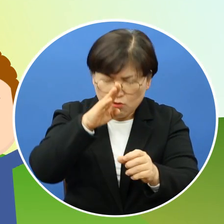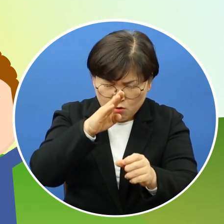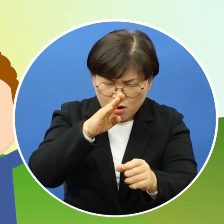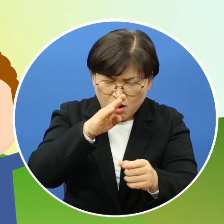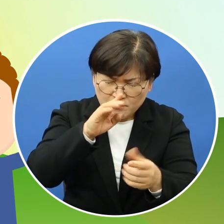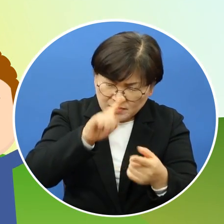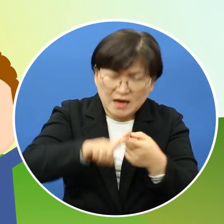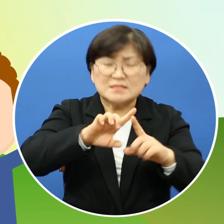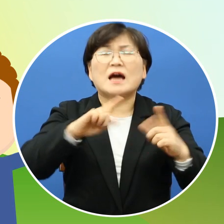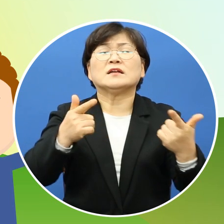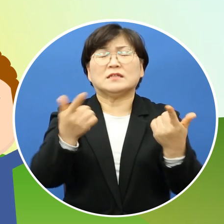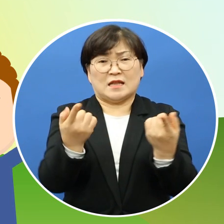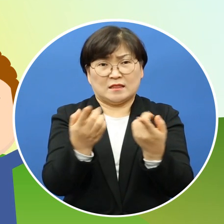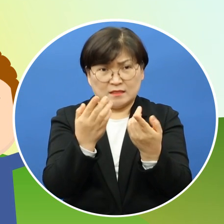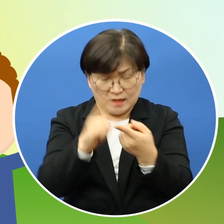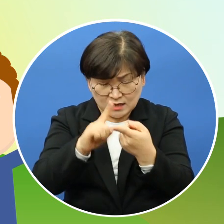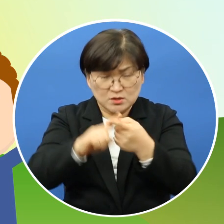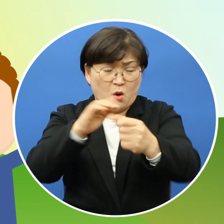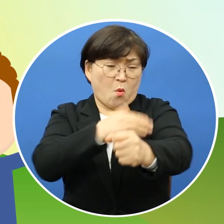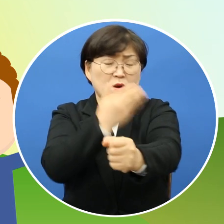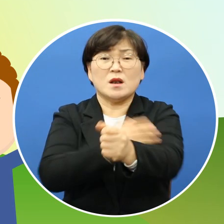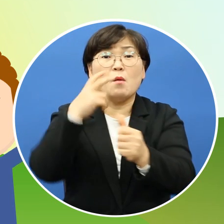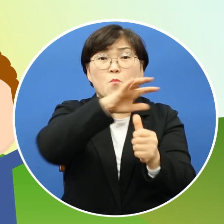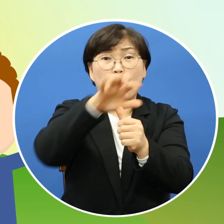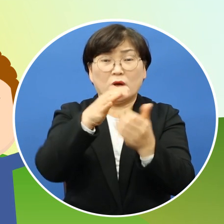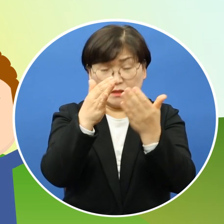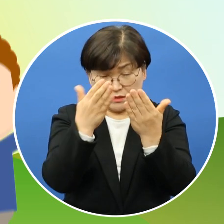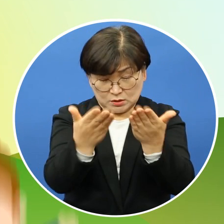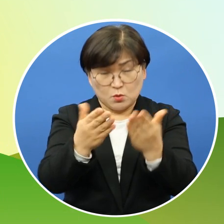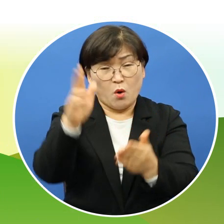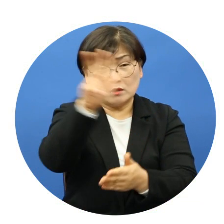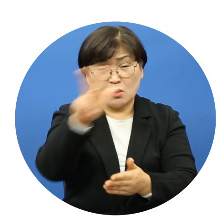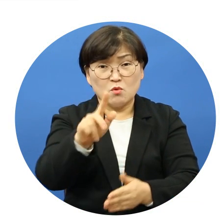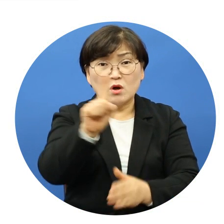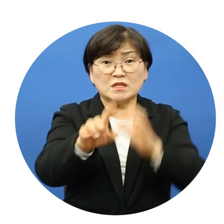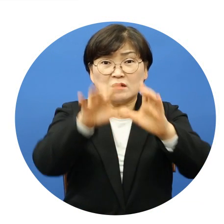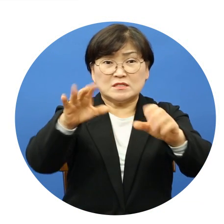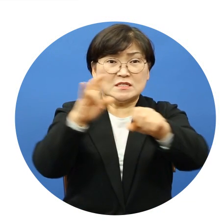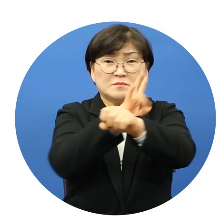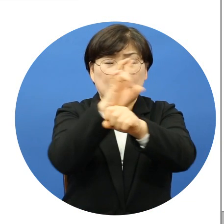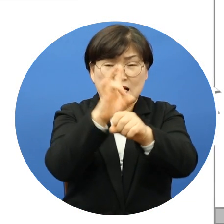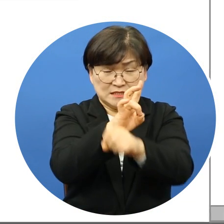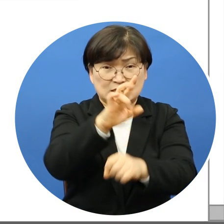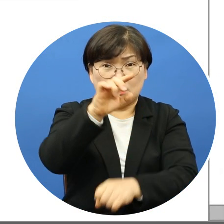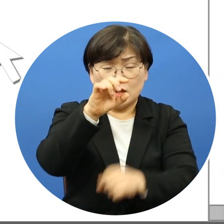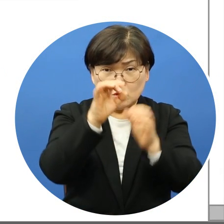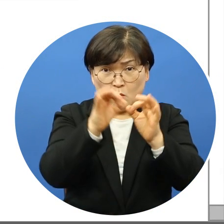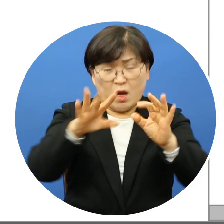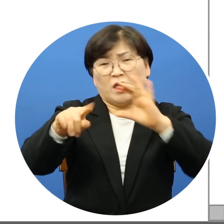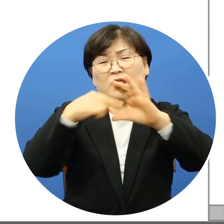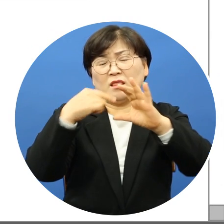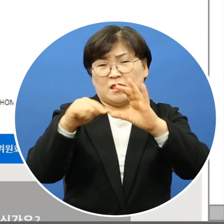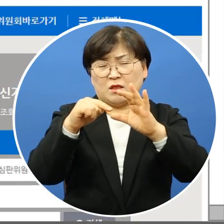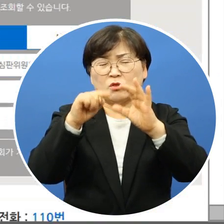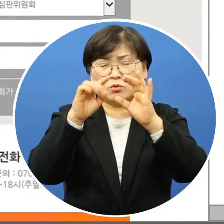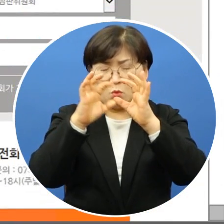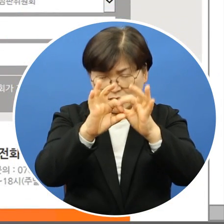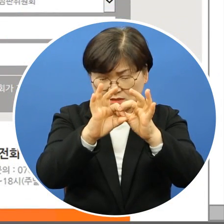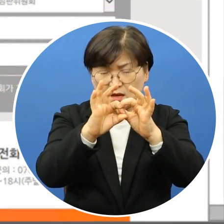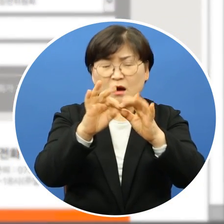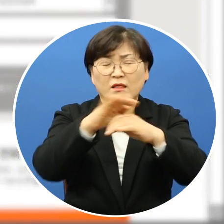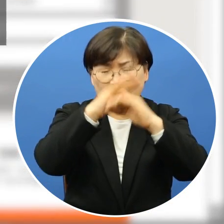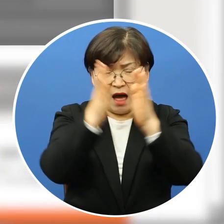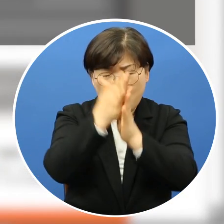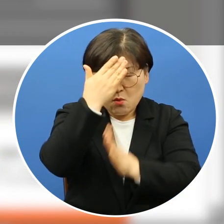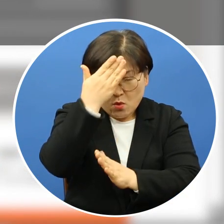위법하거나 부당한 행정처분으로부터 여러분의 권리를 보호해드립니다 전국 어디서나 24시간 심판.주요